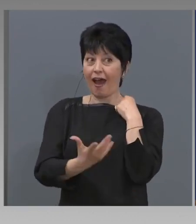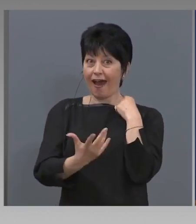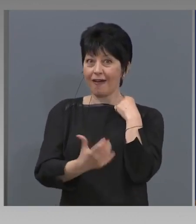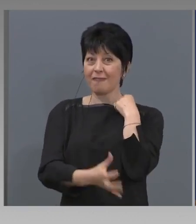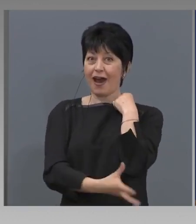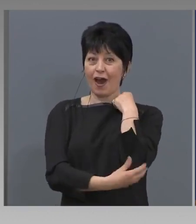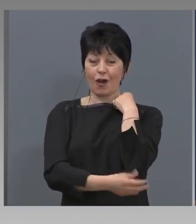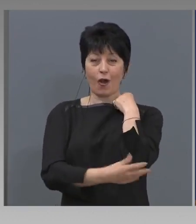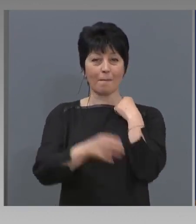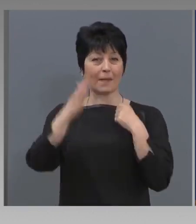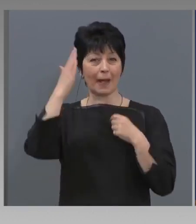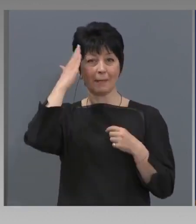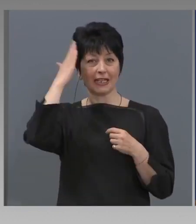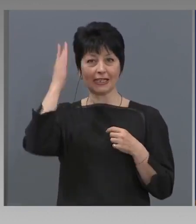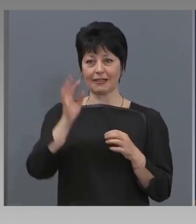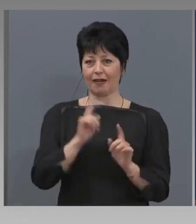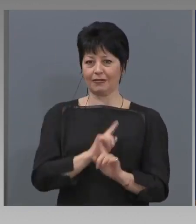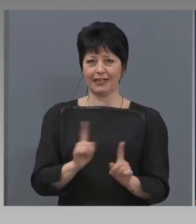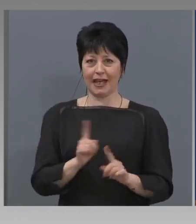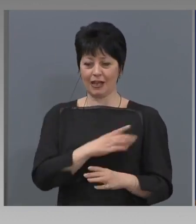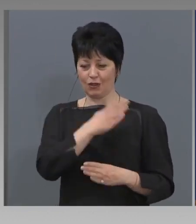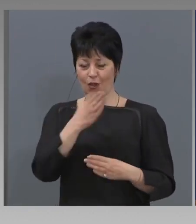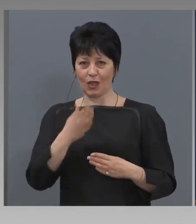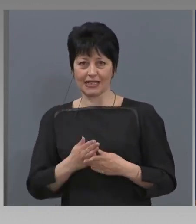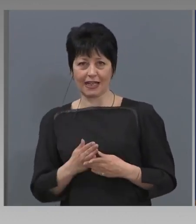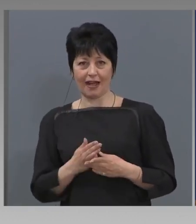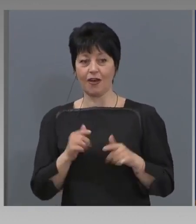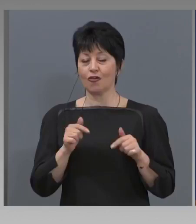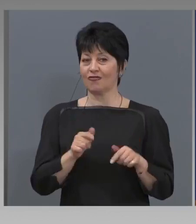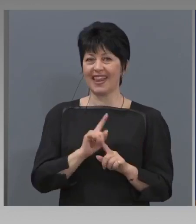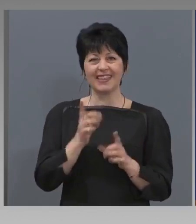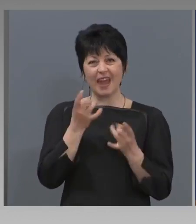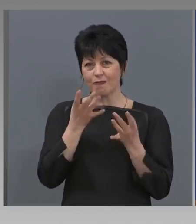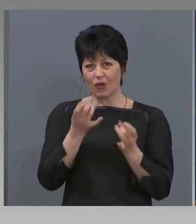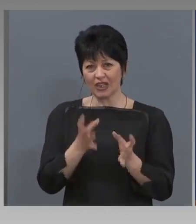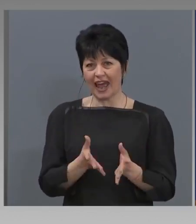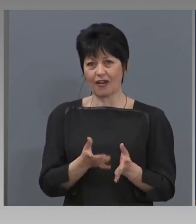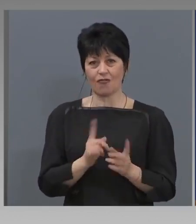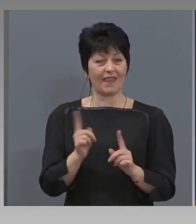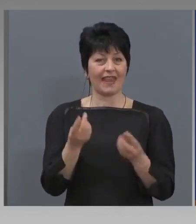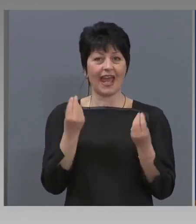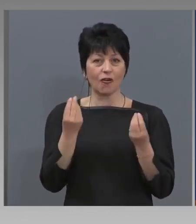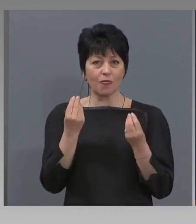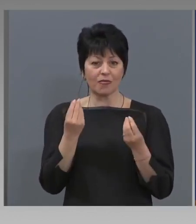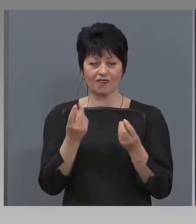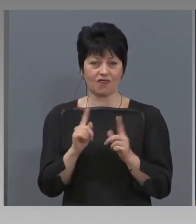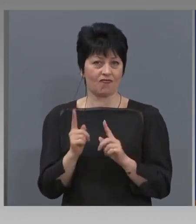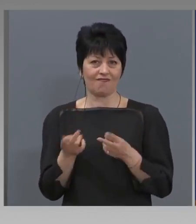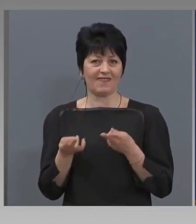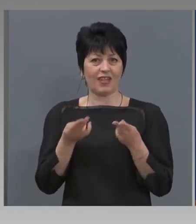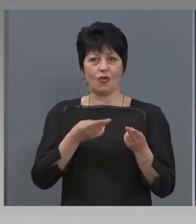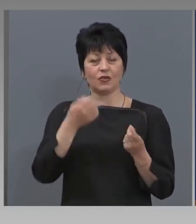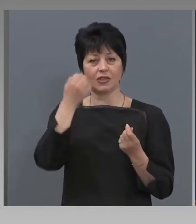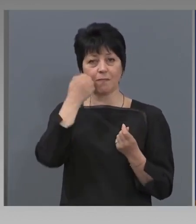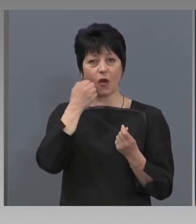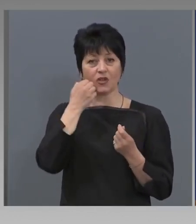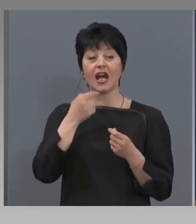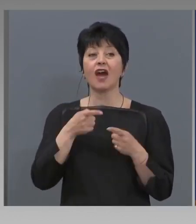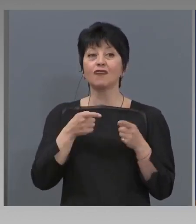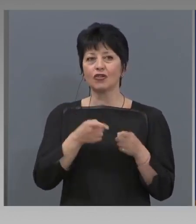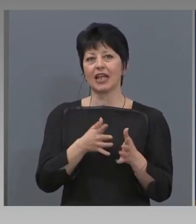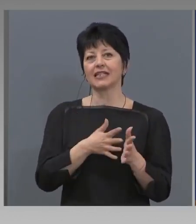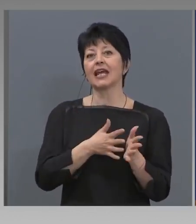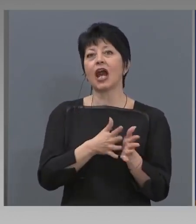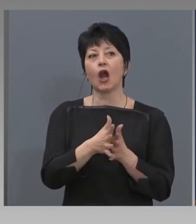Така че може да отговорим и на тези въпроси. знам, че не е модерно, знам, че не е хубаво, знам, че не ми носи полза, но тези